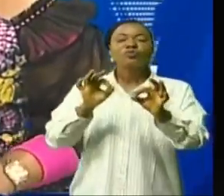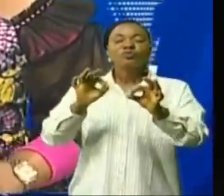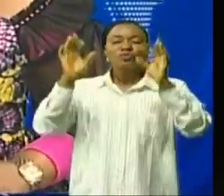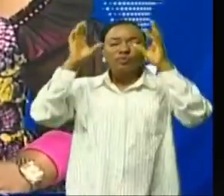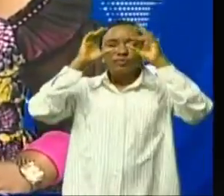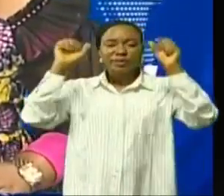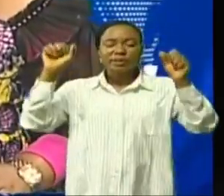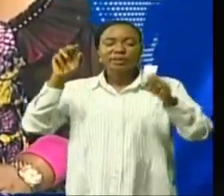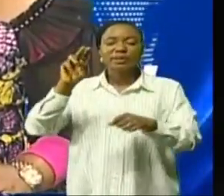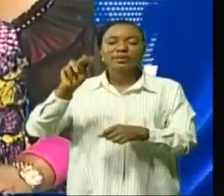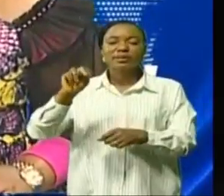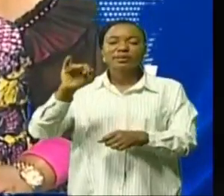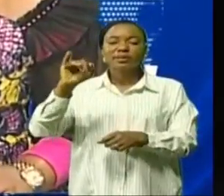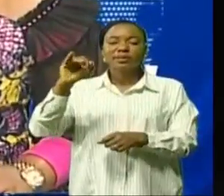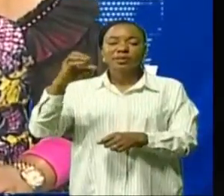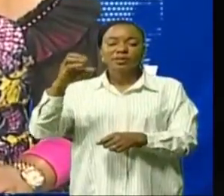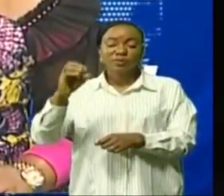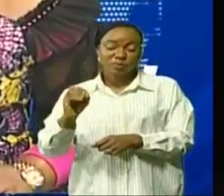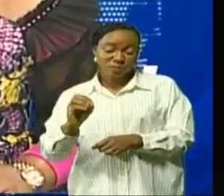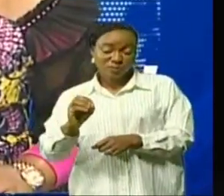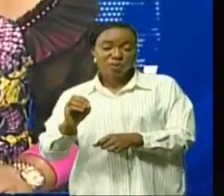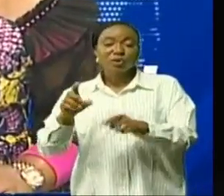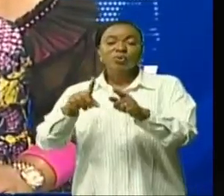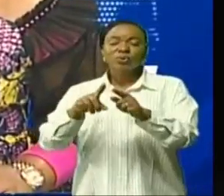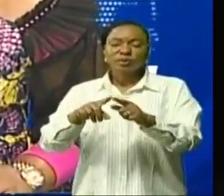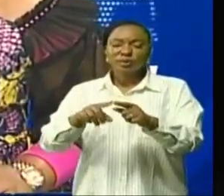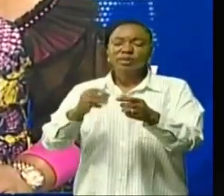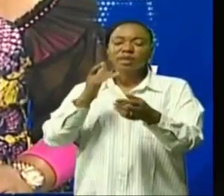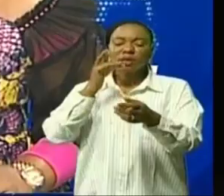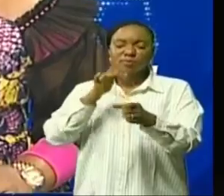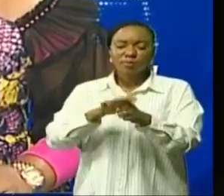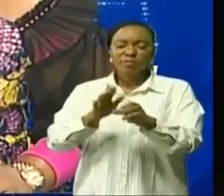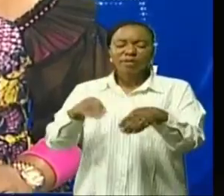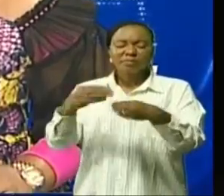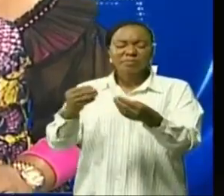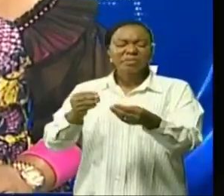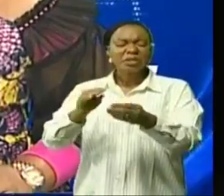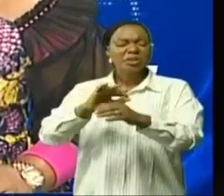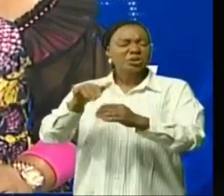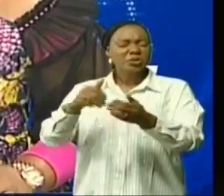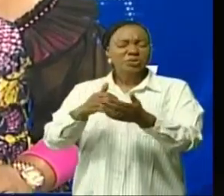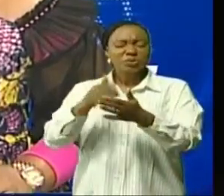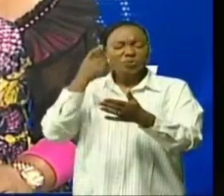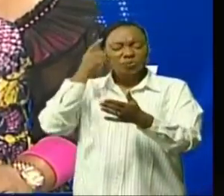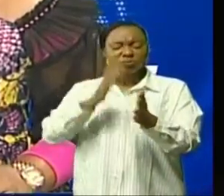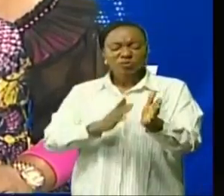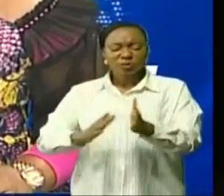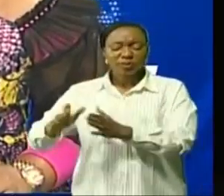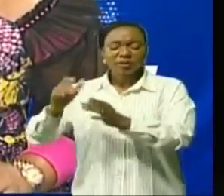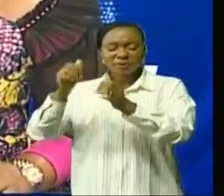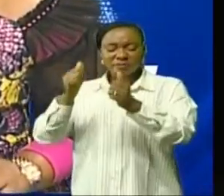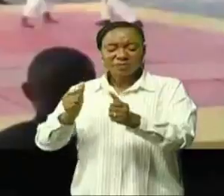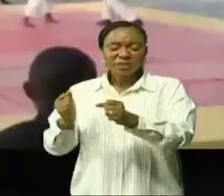Nikolianza c'est son nom il promet de tout mettre en place pour réformer cette discipline sportive regardez